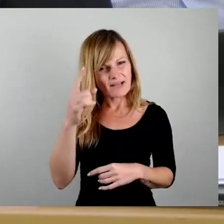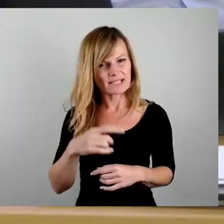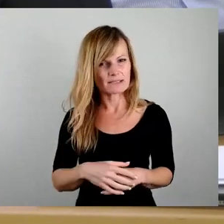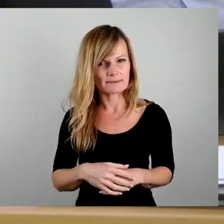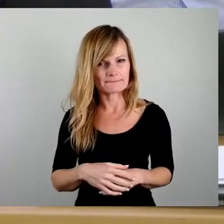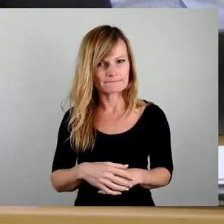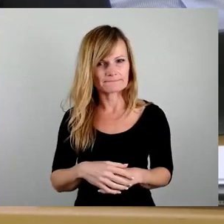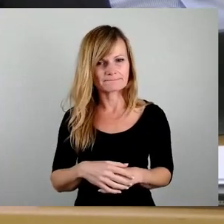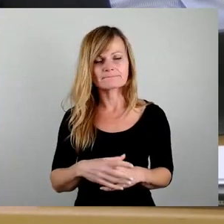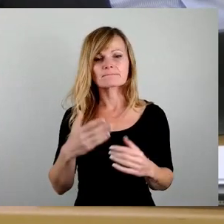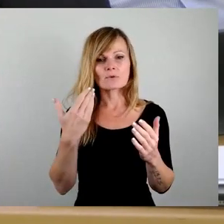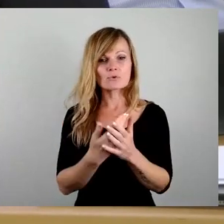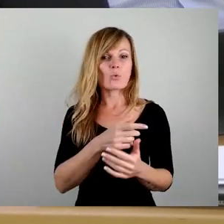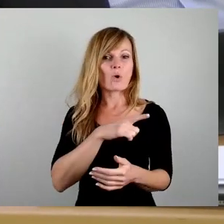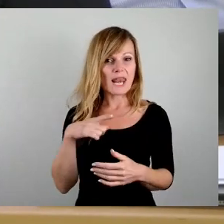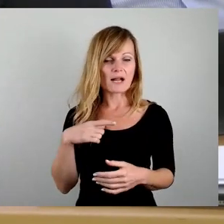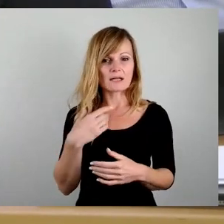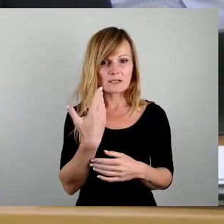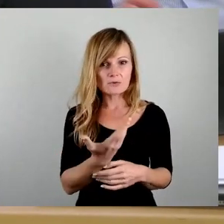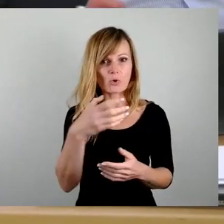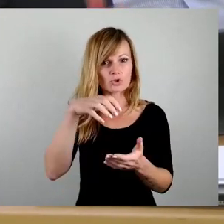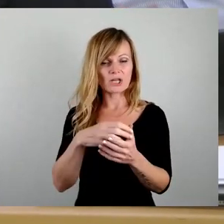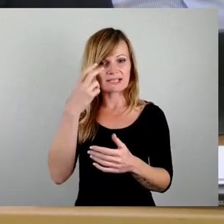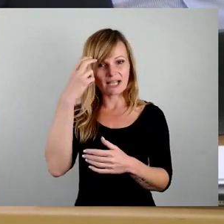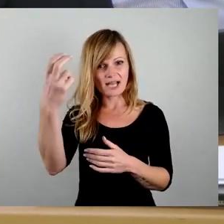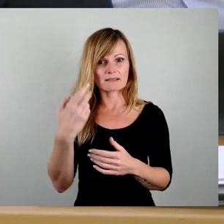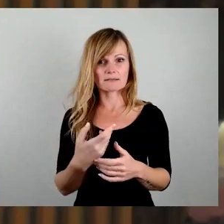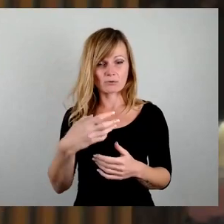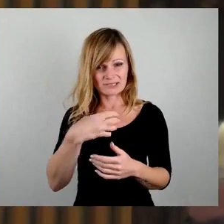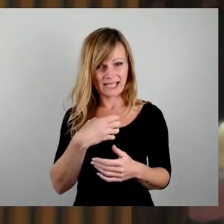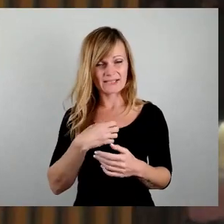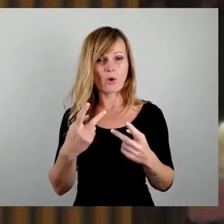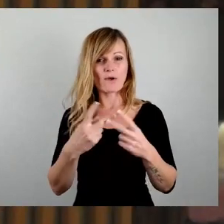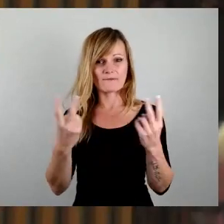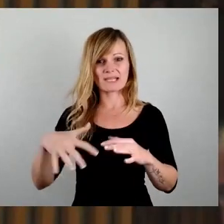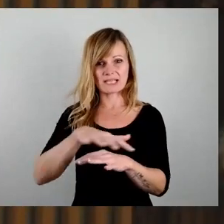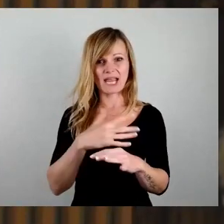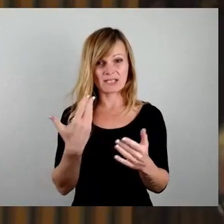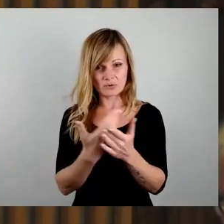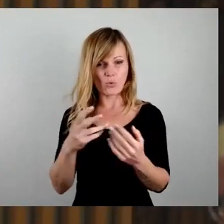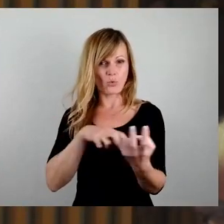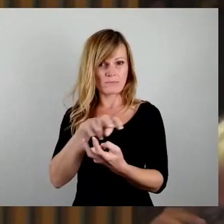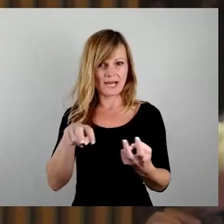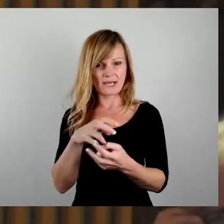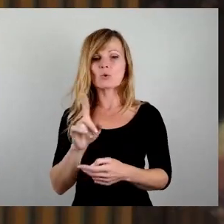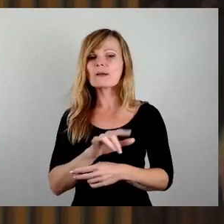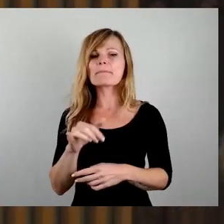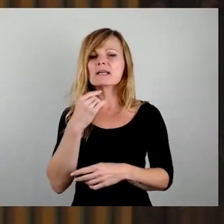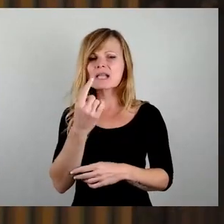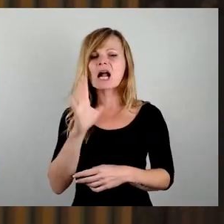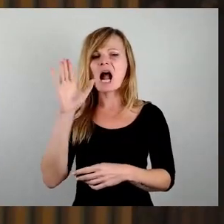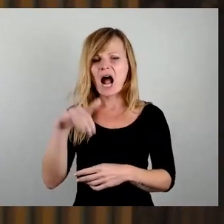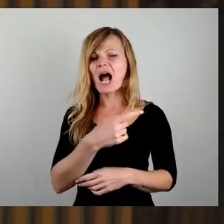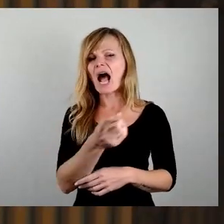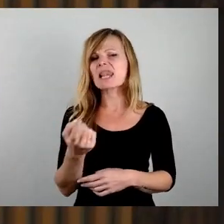solange Sie so mit dem Stadtrat und der Dresdner Öffentlichkeit umgehen und sagen, na ja, alle werden das ja schon schlucken, weil